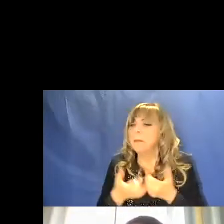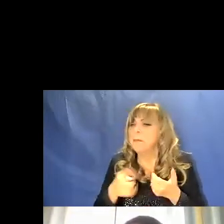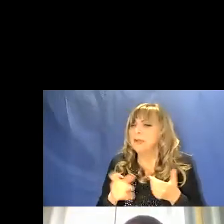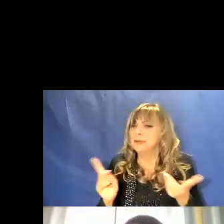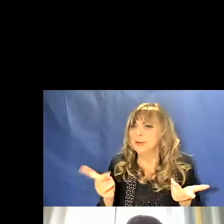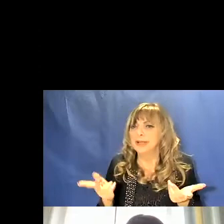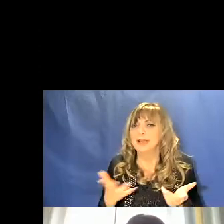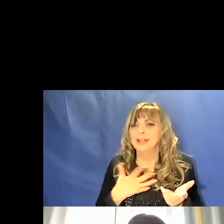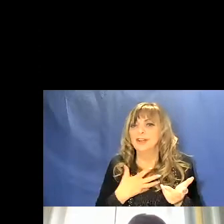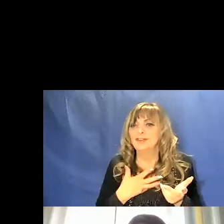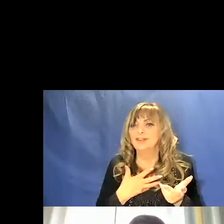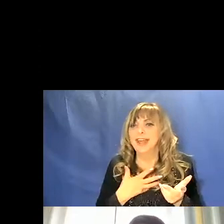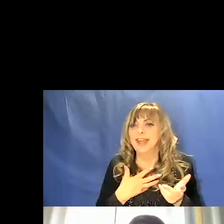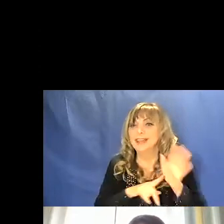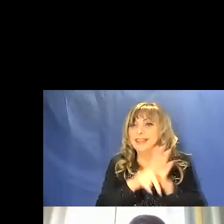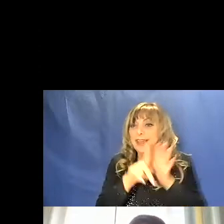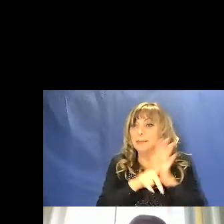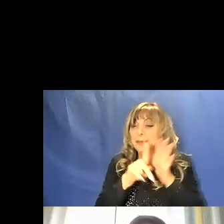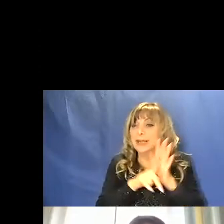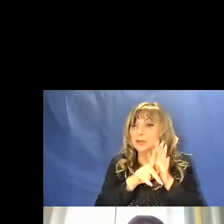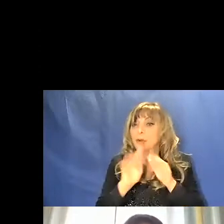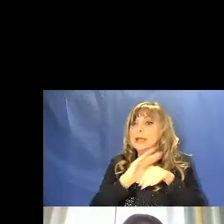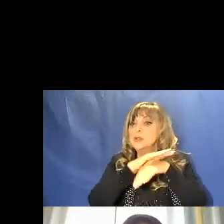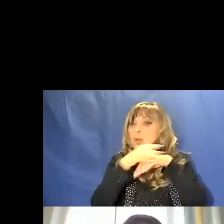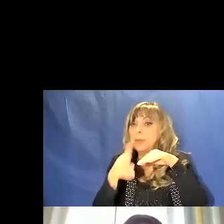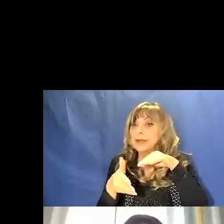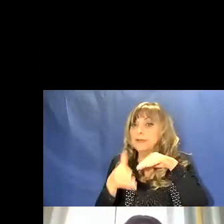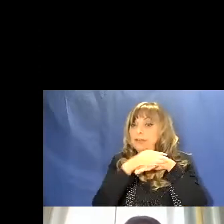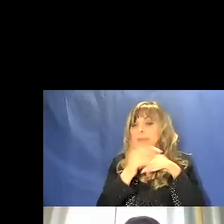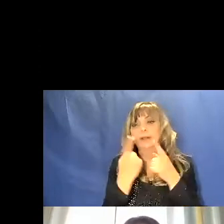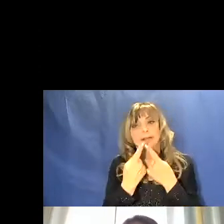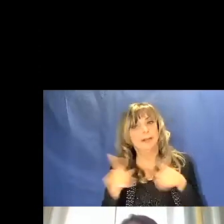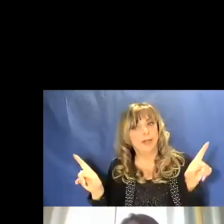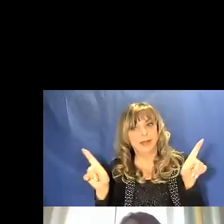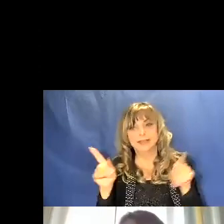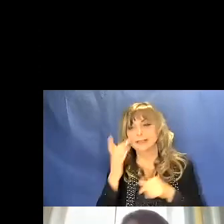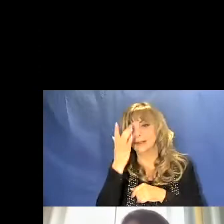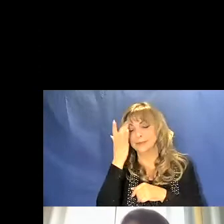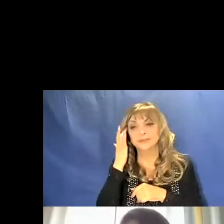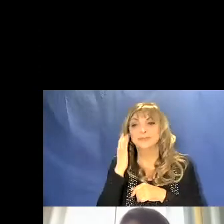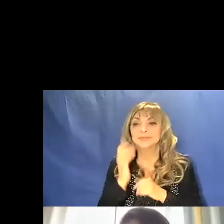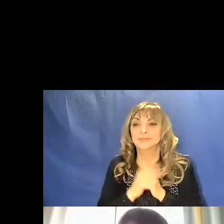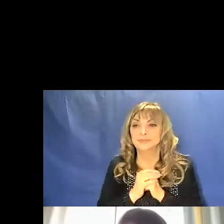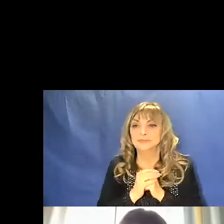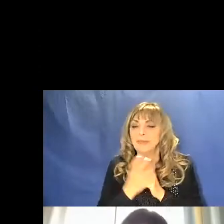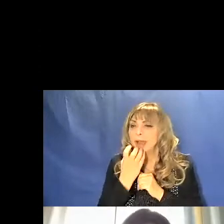hanno una temperatura superficiale differente. Quale sarà quella più calda e quella